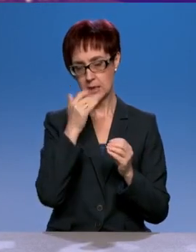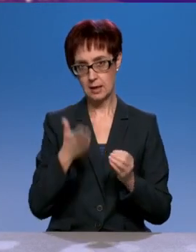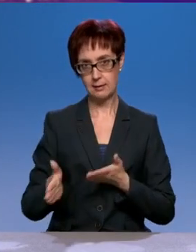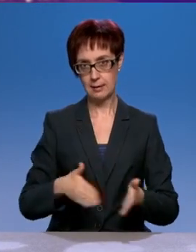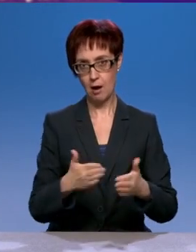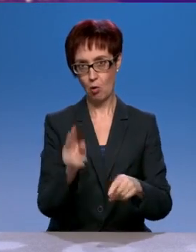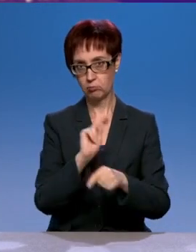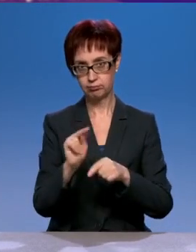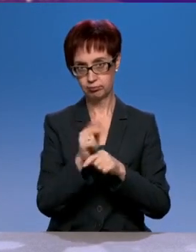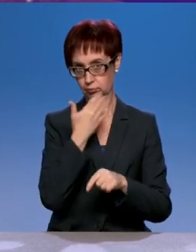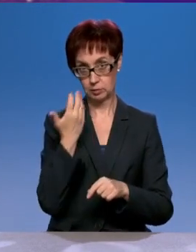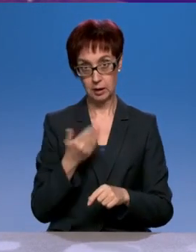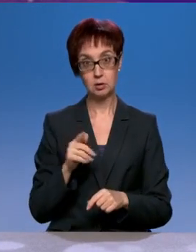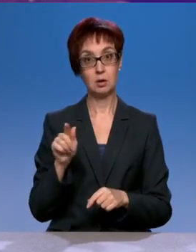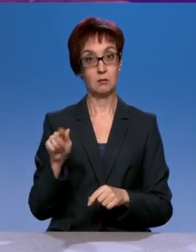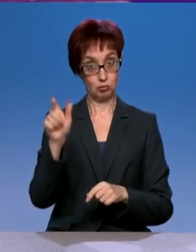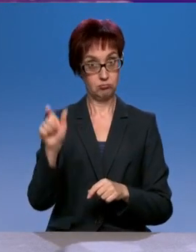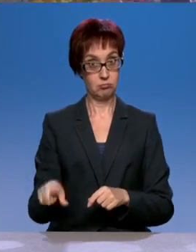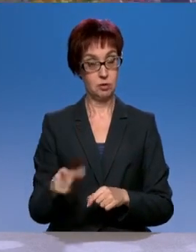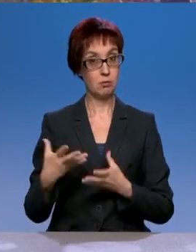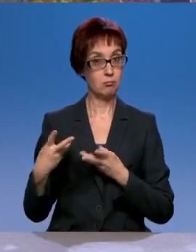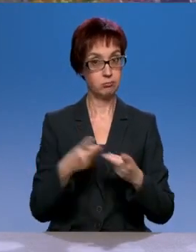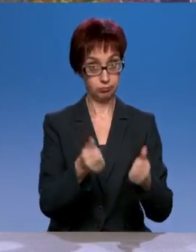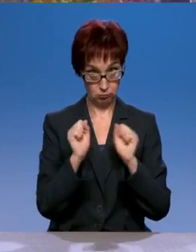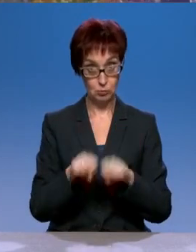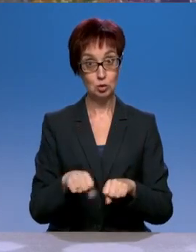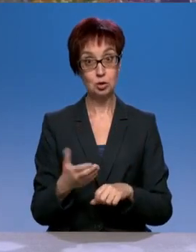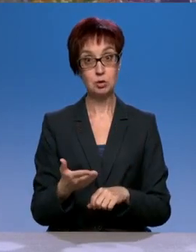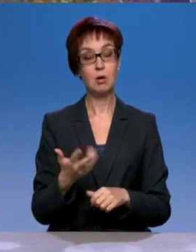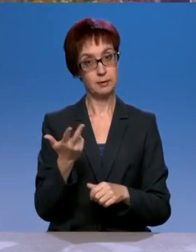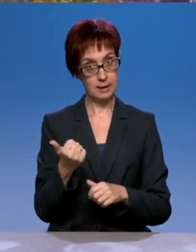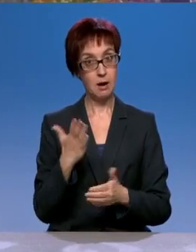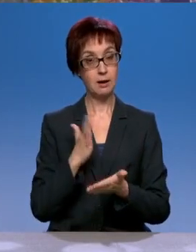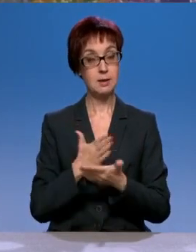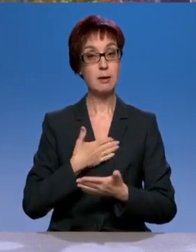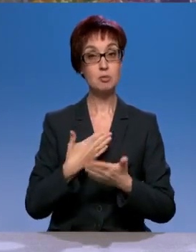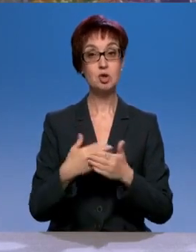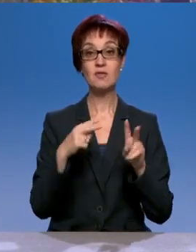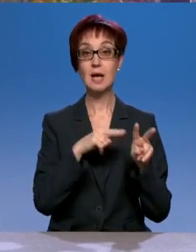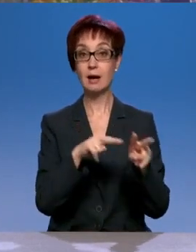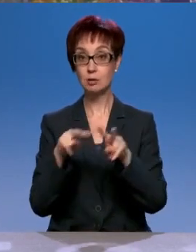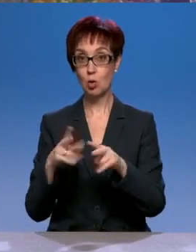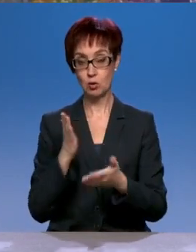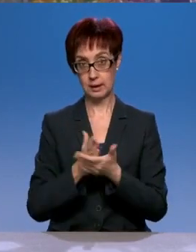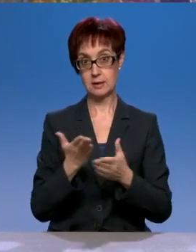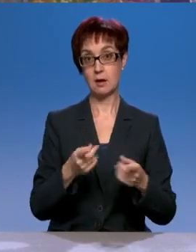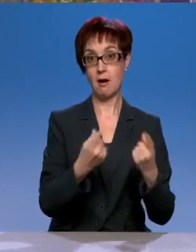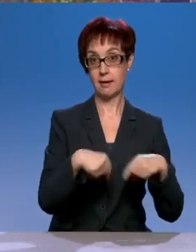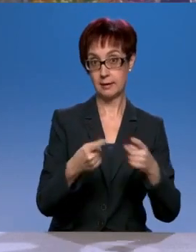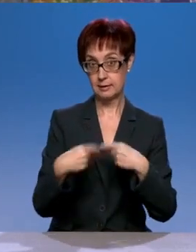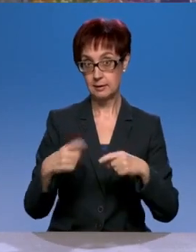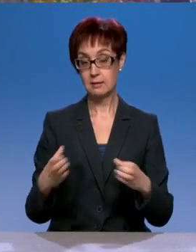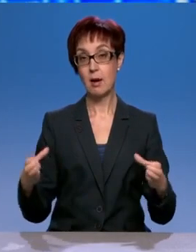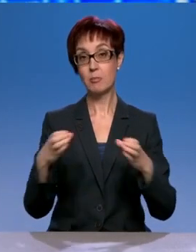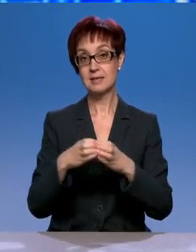да. Тут есть и общественный контроль, есть общественная организация, объединяющая автомобилистов, начиная с исторического еще